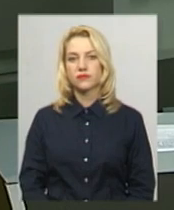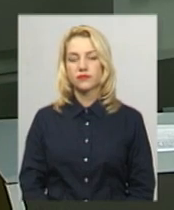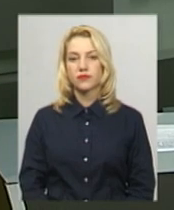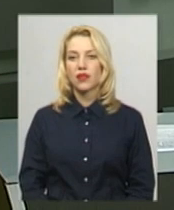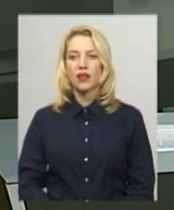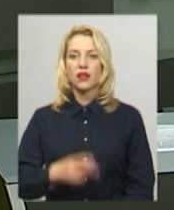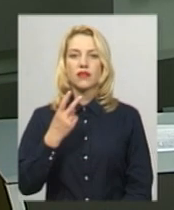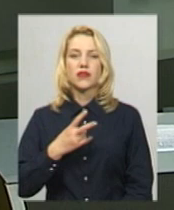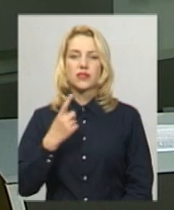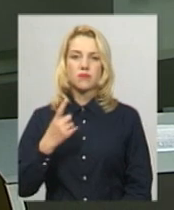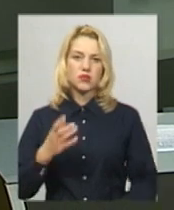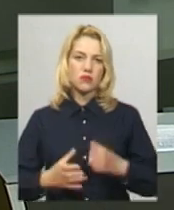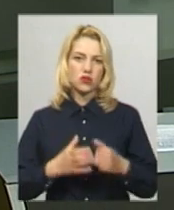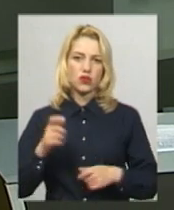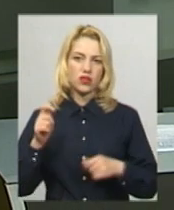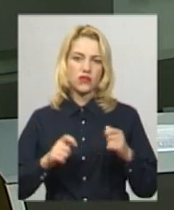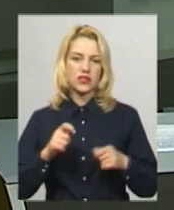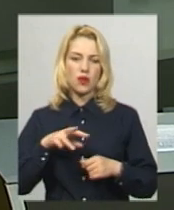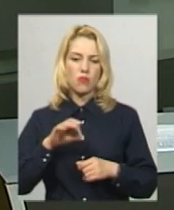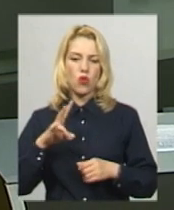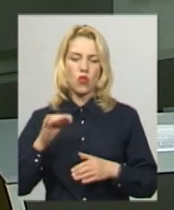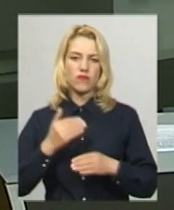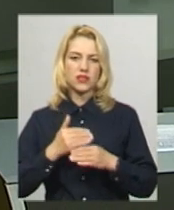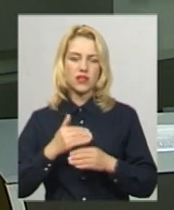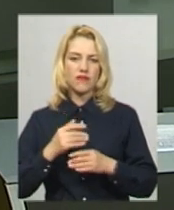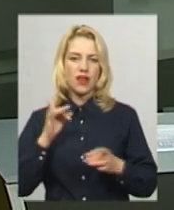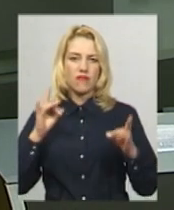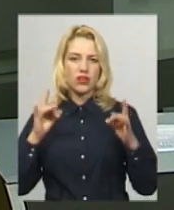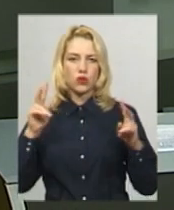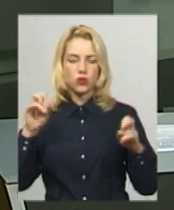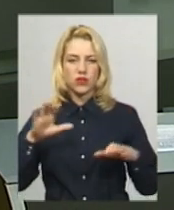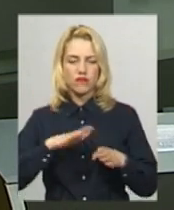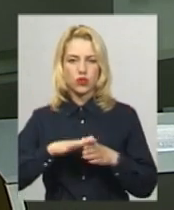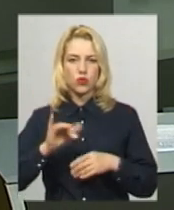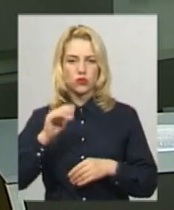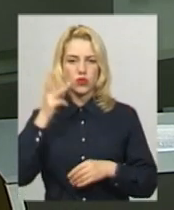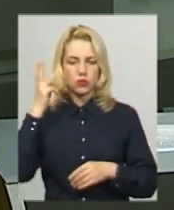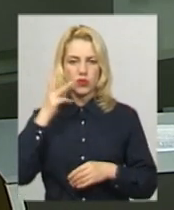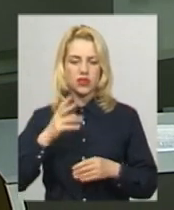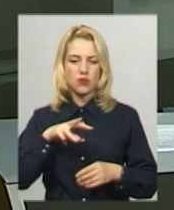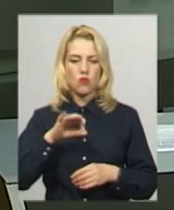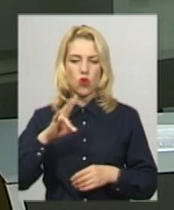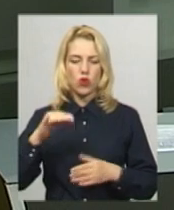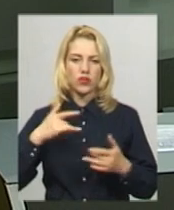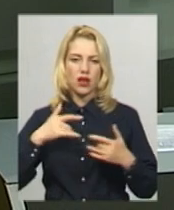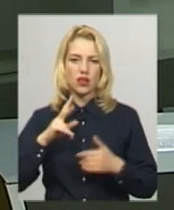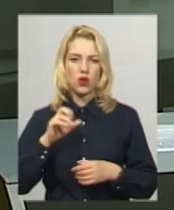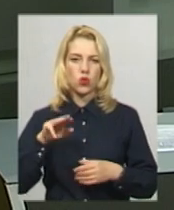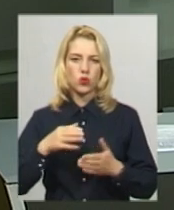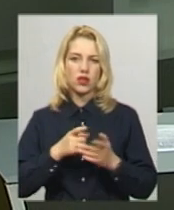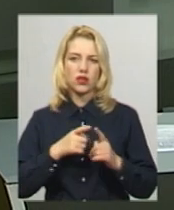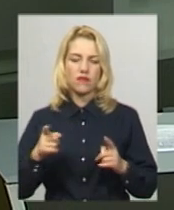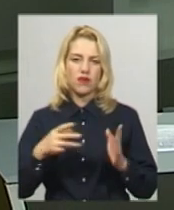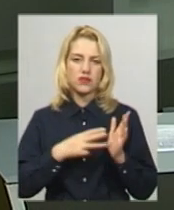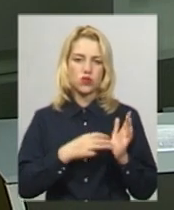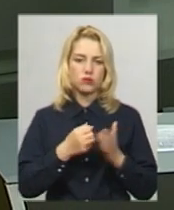21-й міжнародний фестиваль моновистав «Відлуня» відбувся у Хмельницькому монотеатрі «Кут». Тривав він з 8 до 12